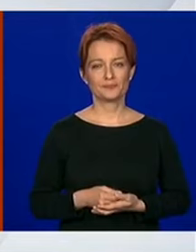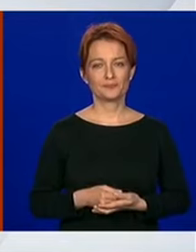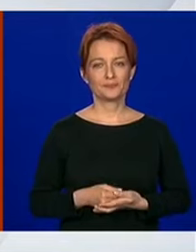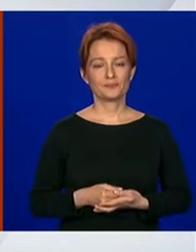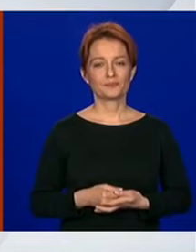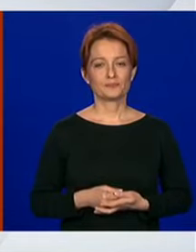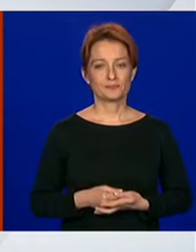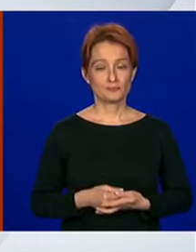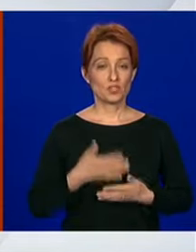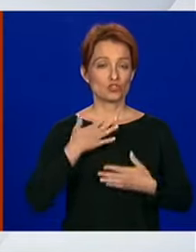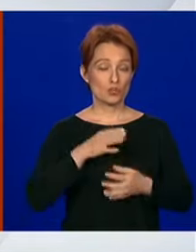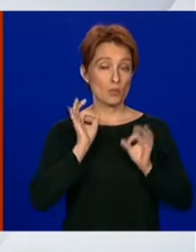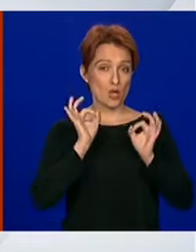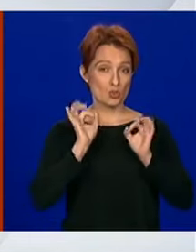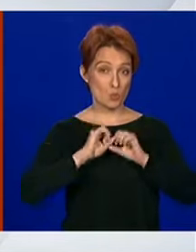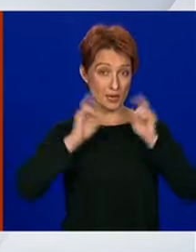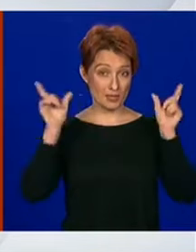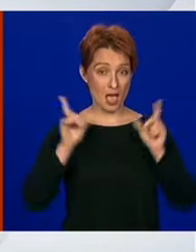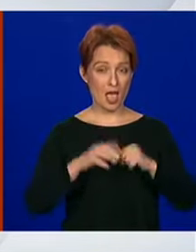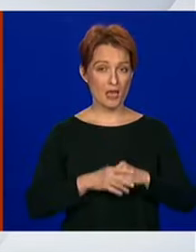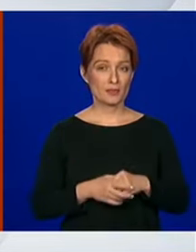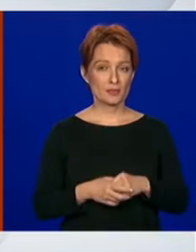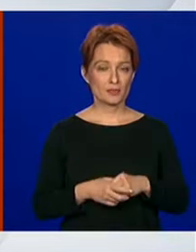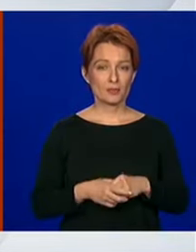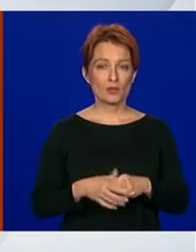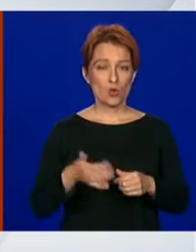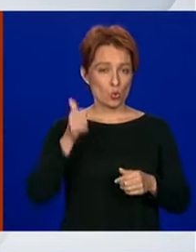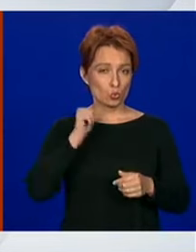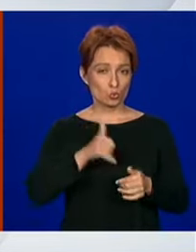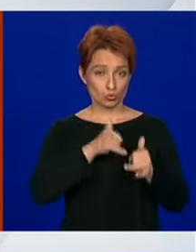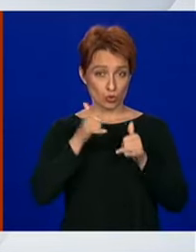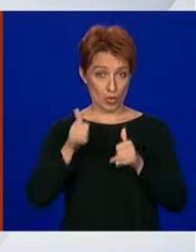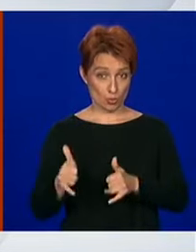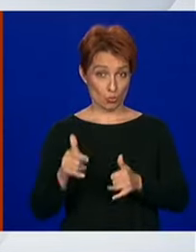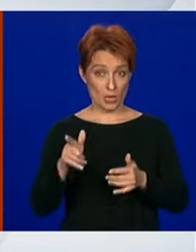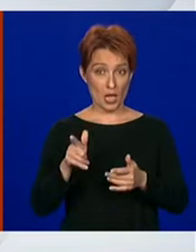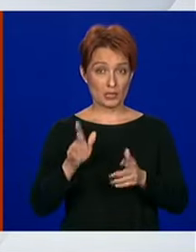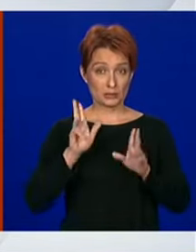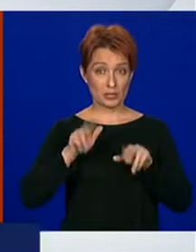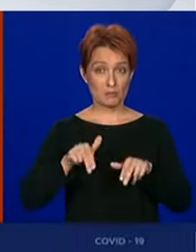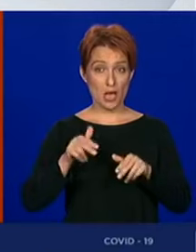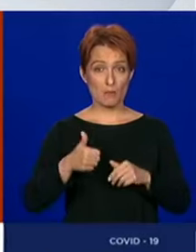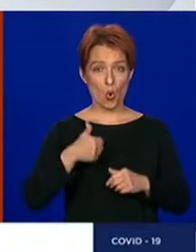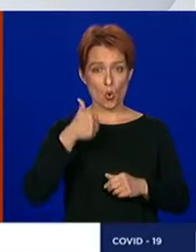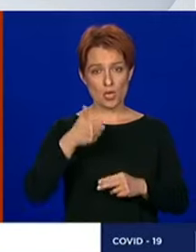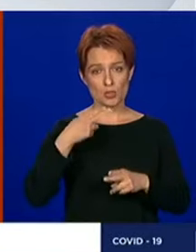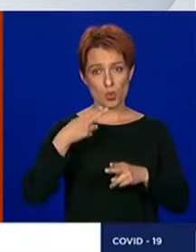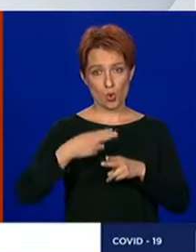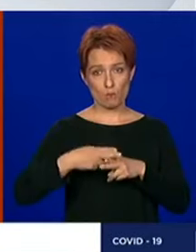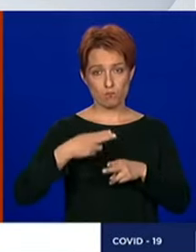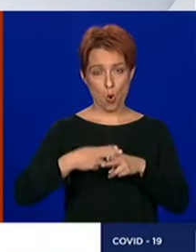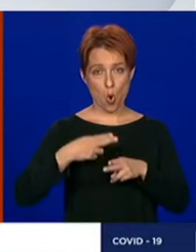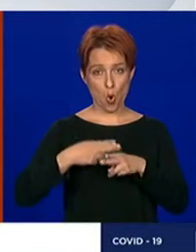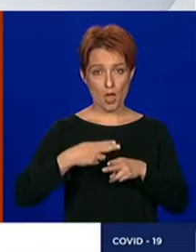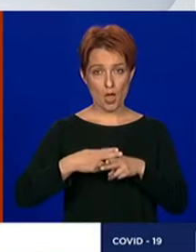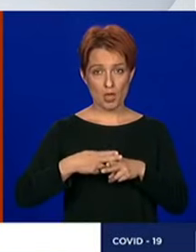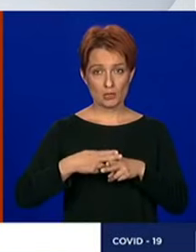Želim vam dobar dan. Evo, od jučer u Republici Hrvatskoj imamo jednog bolesnika sa